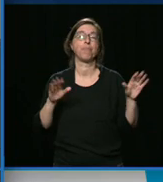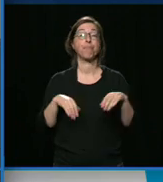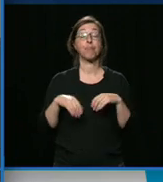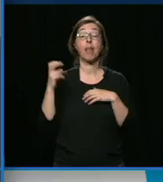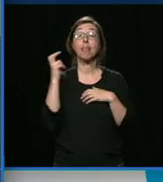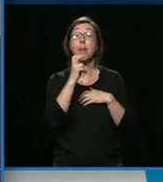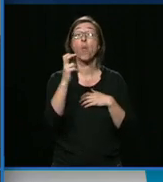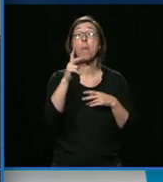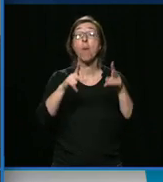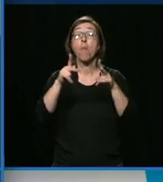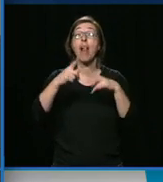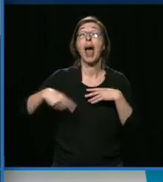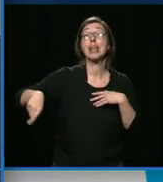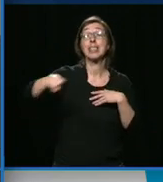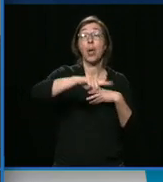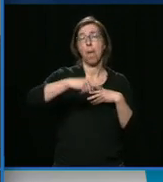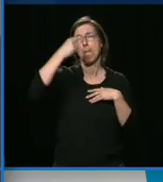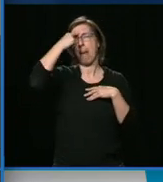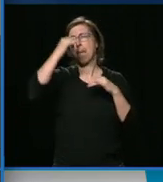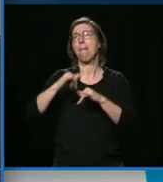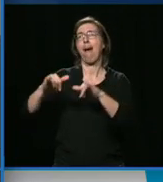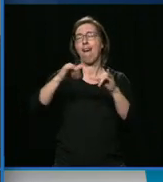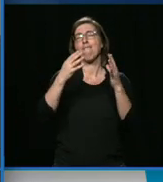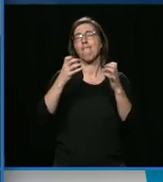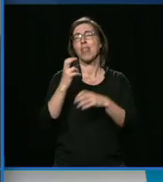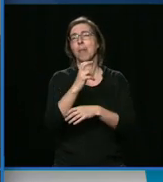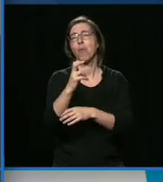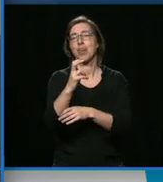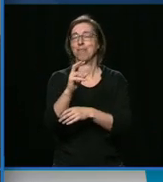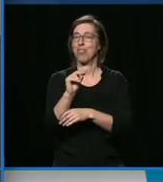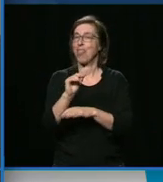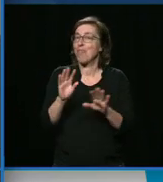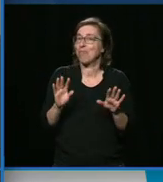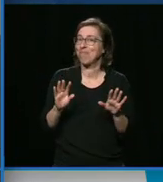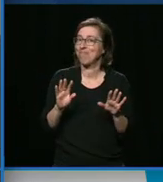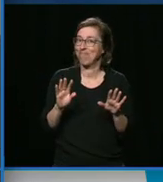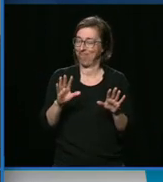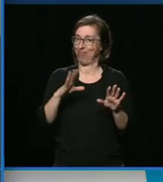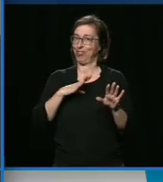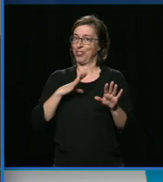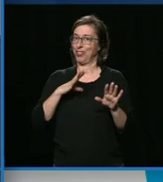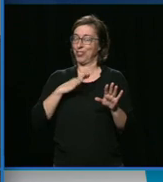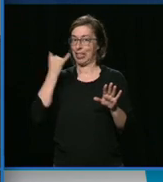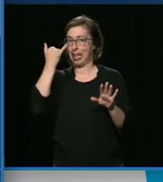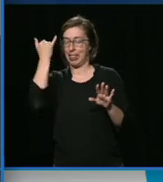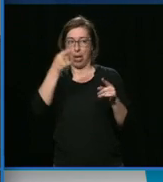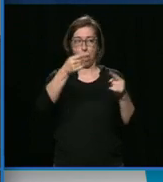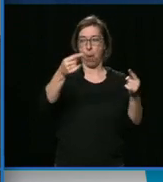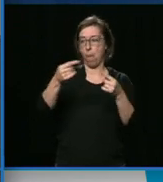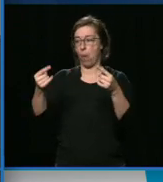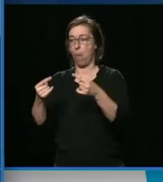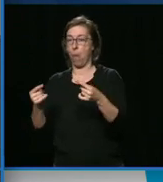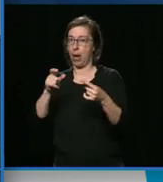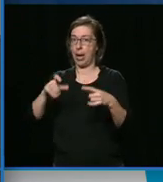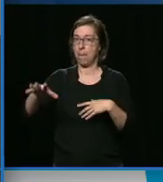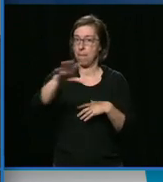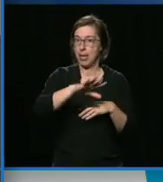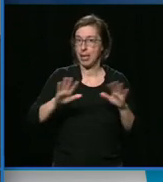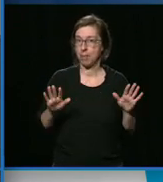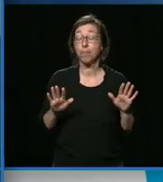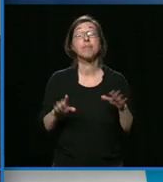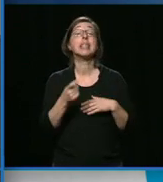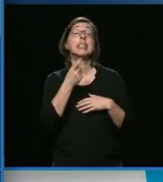M. le Président, on est d'accord avec le tramway. C'est un projet de la Ville. C'est à la Ville puis aux maires